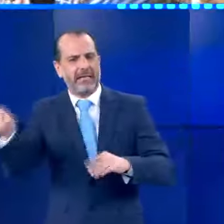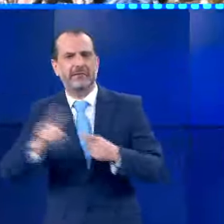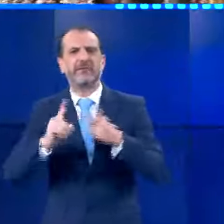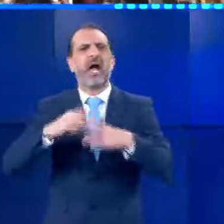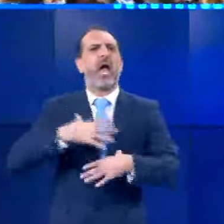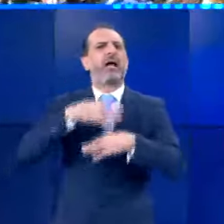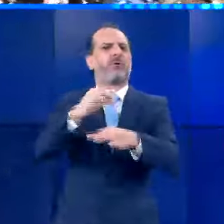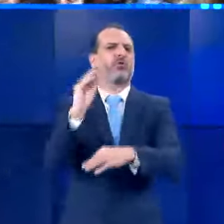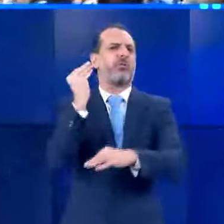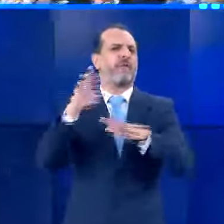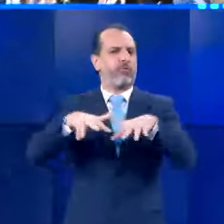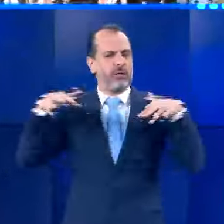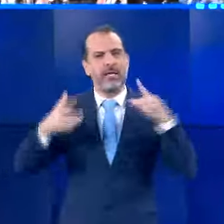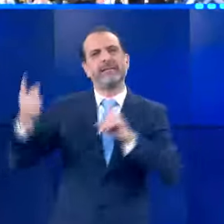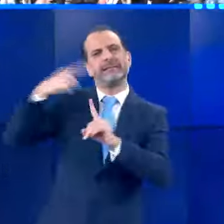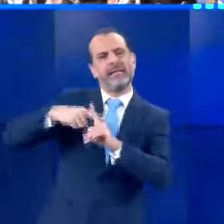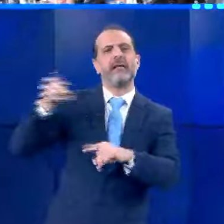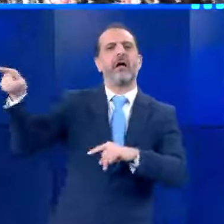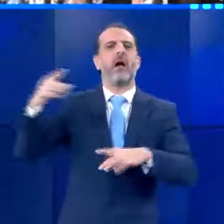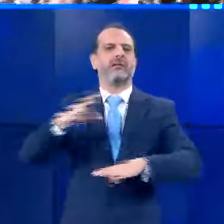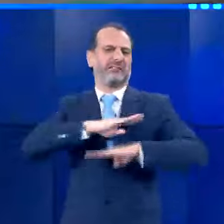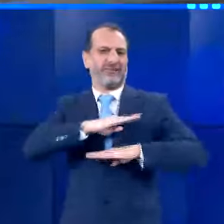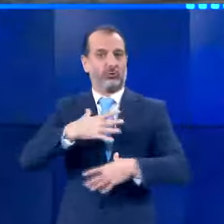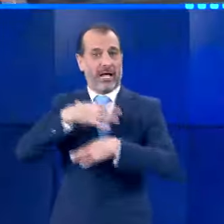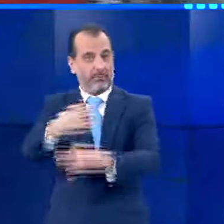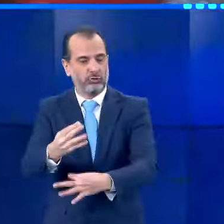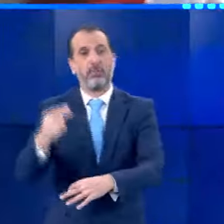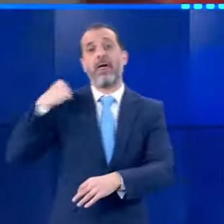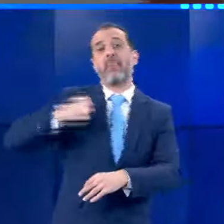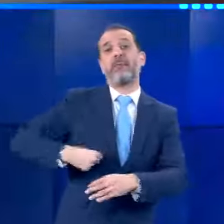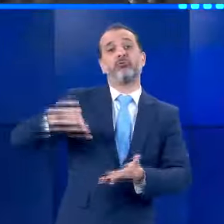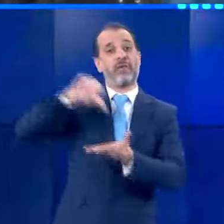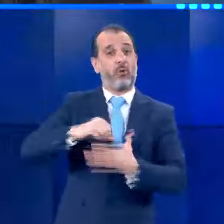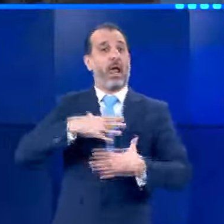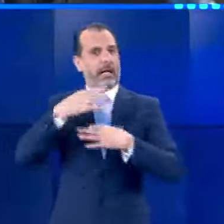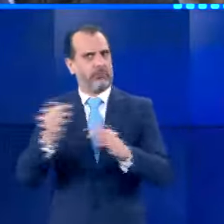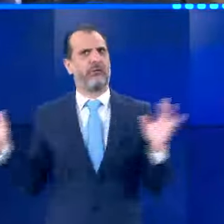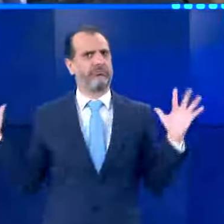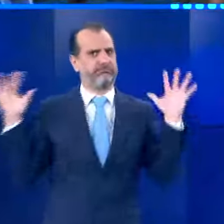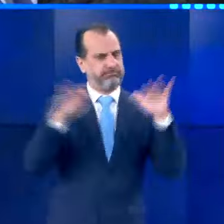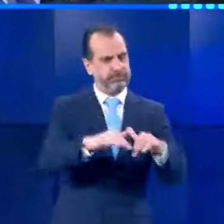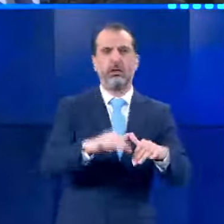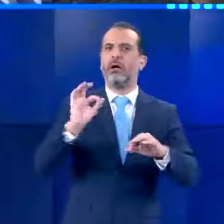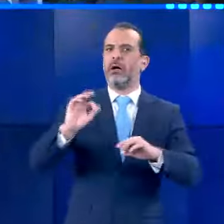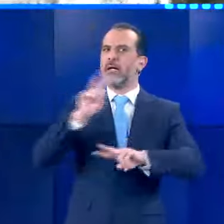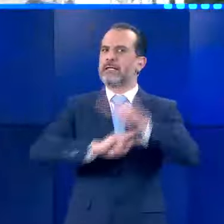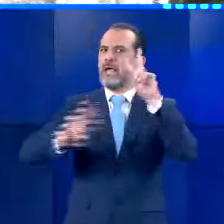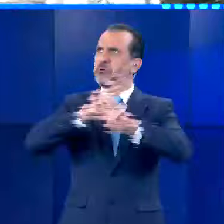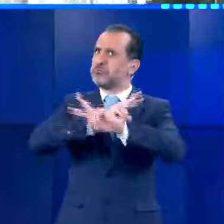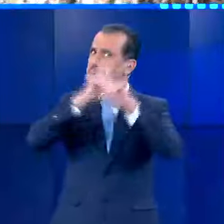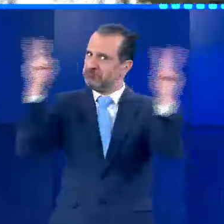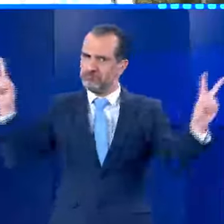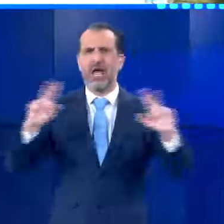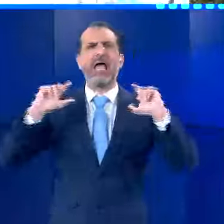των εκπροσώπων των Ενόπλων Δυνάμων και του Δήμου Αθηναίων. Με τον καιρό να καθιστά ευνοϊκές συνθήκες, αρκετές ήταν οι οικογένειες που κατέβηκαν στο κέντρο της πόλης να